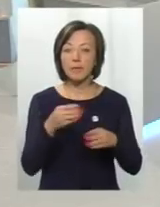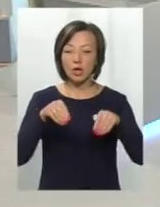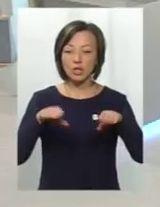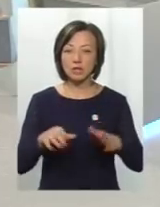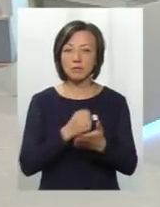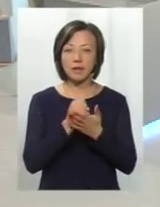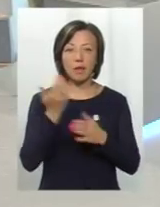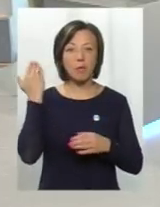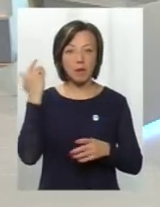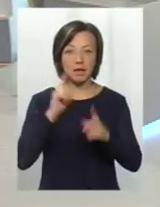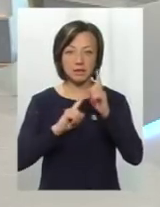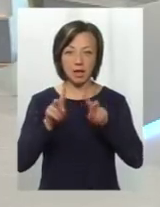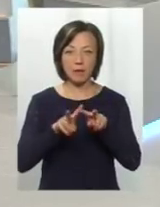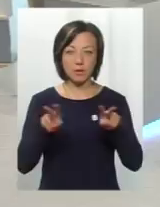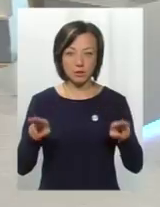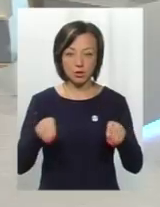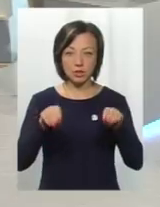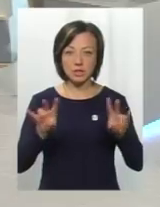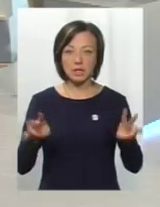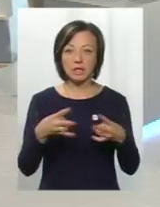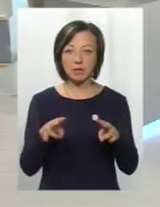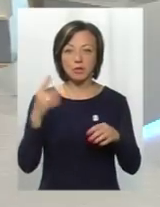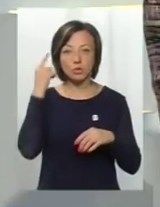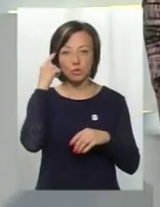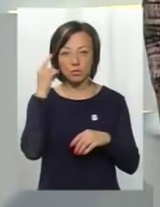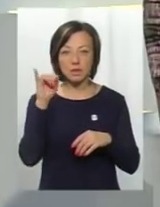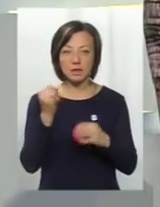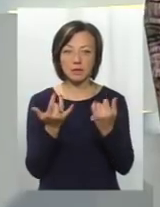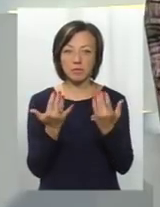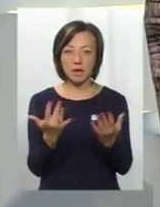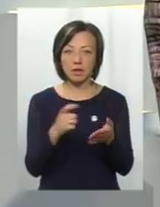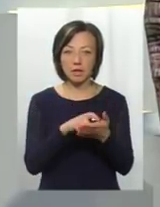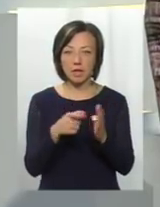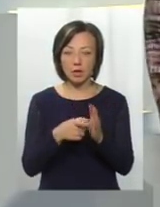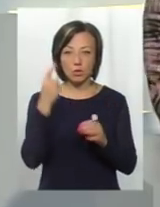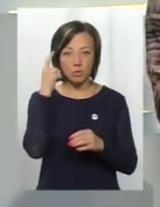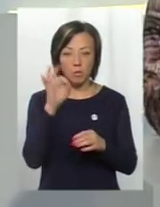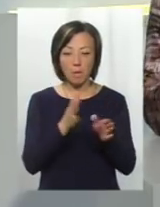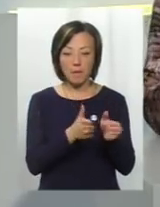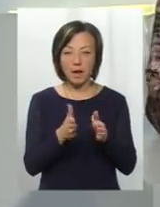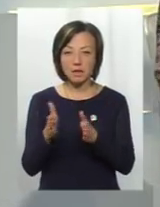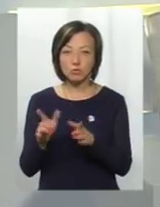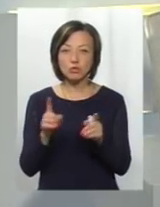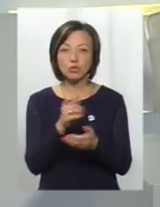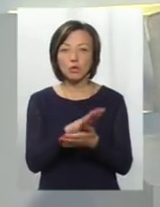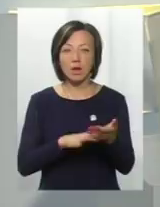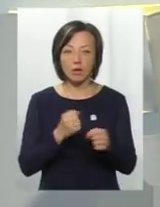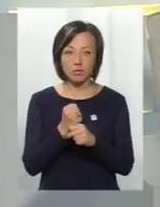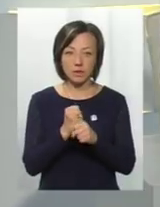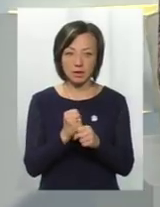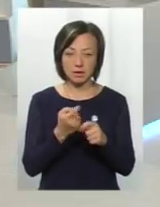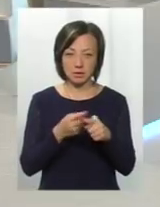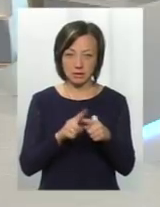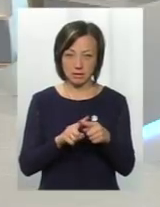наприклад, на попередній сесії, аналогічне рішення, то не треба було б тепер думати і набирати ті класи, і думати про механізм, що ж робити з цими дітьми